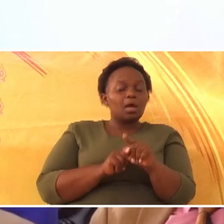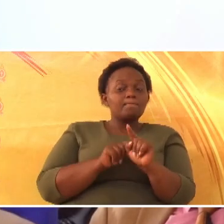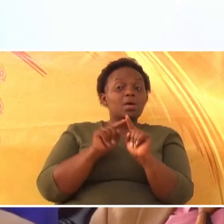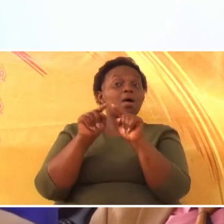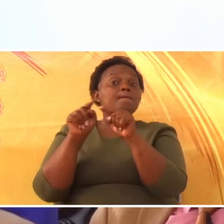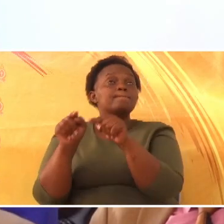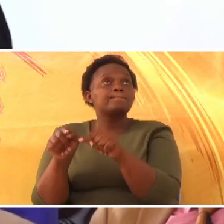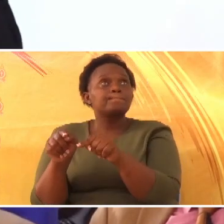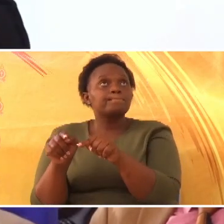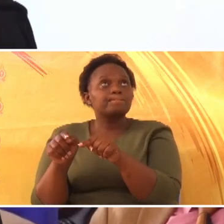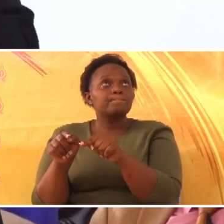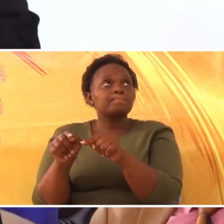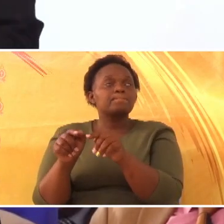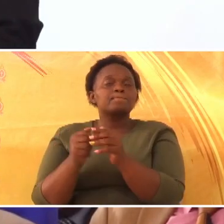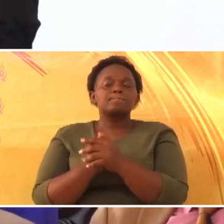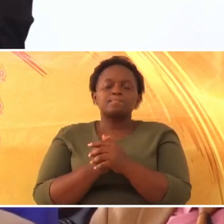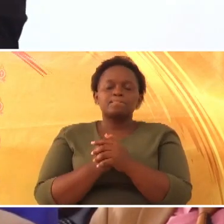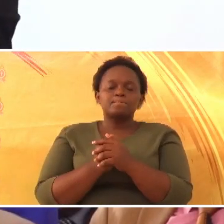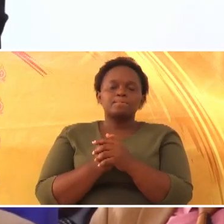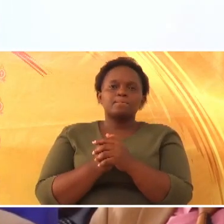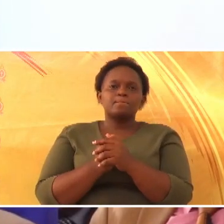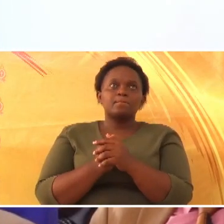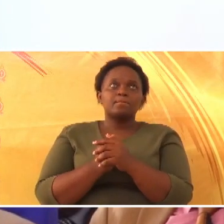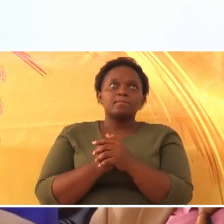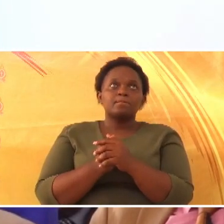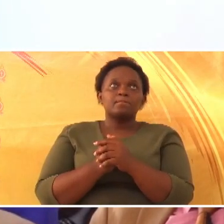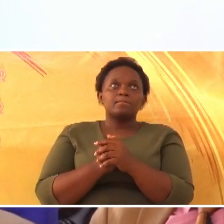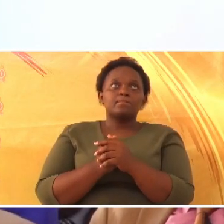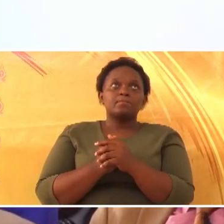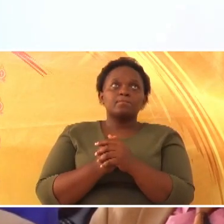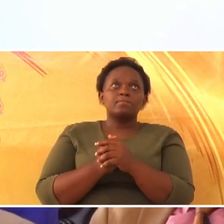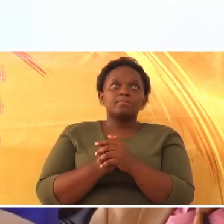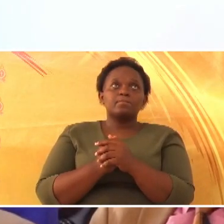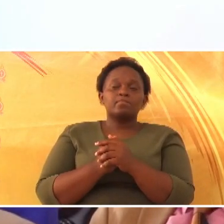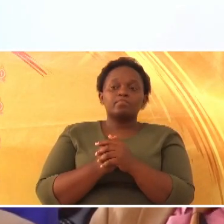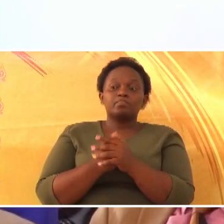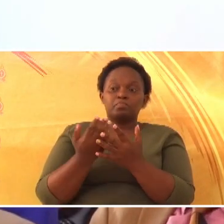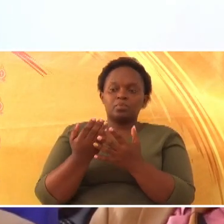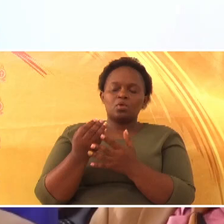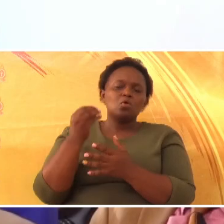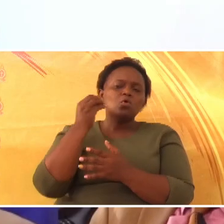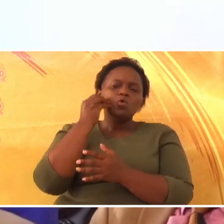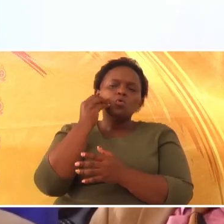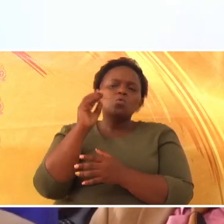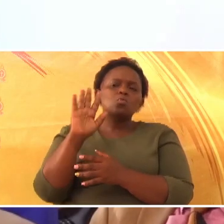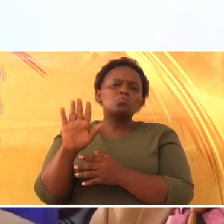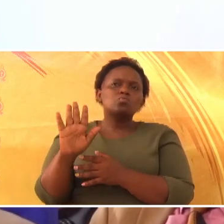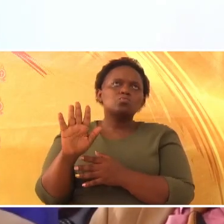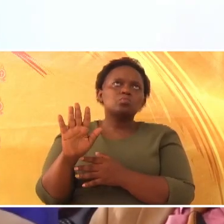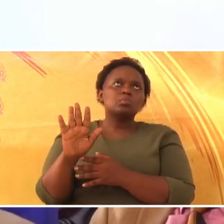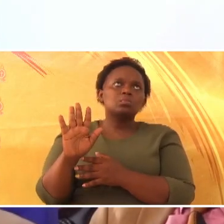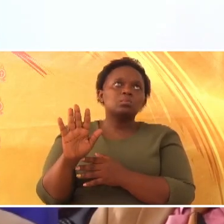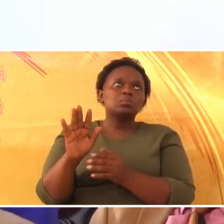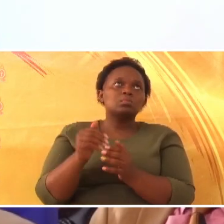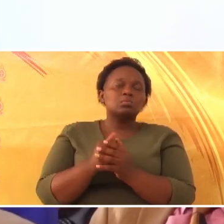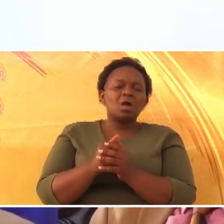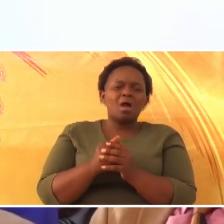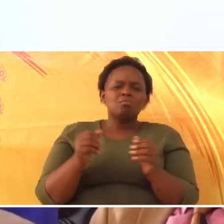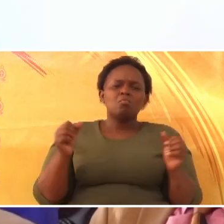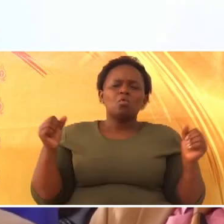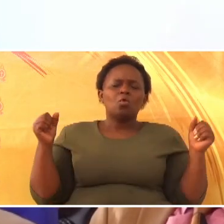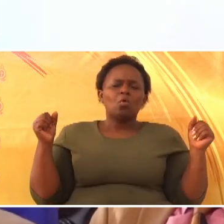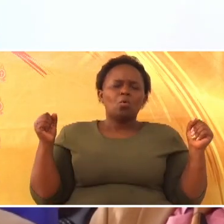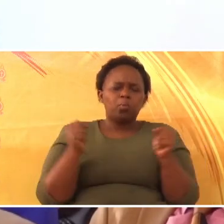inaseme kana, kwa sababu, kwao ni very, very, very cold.